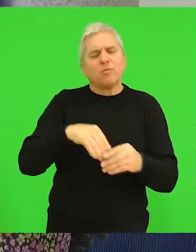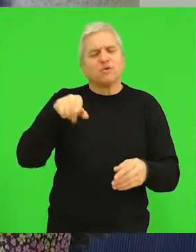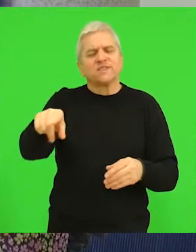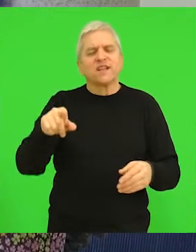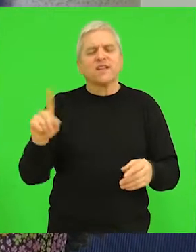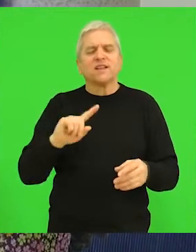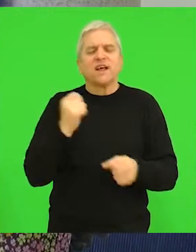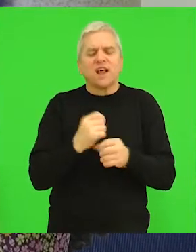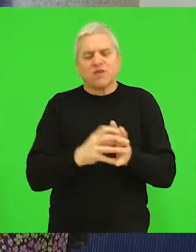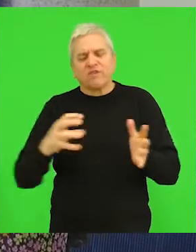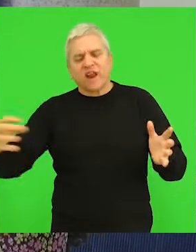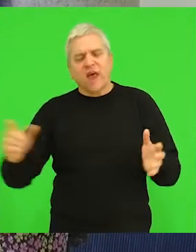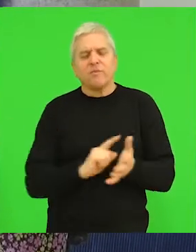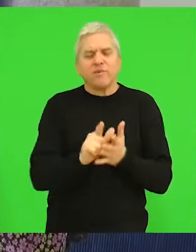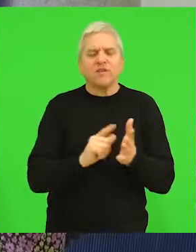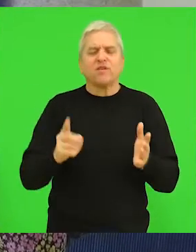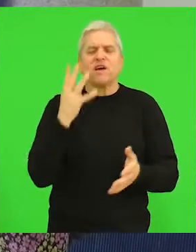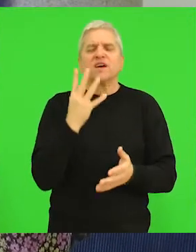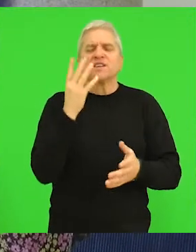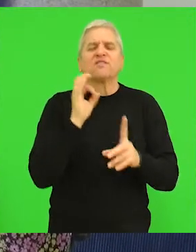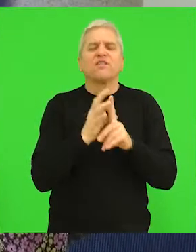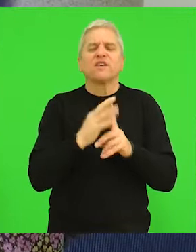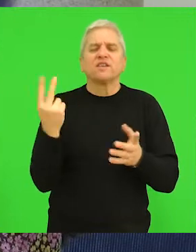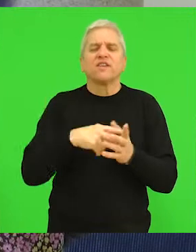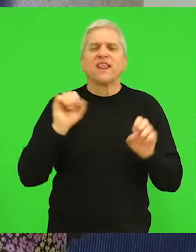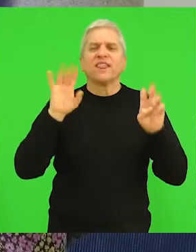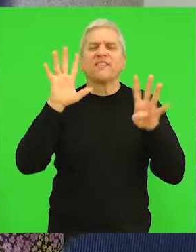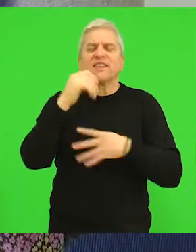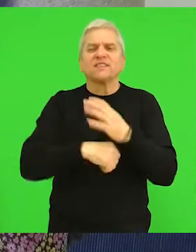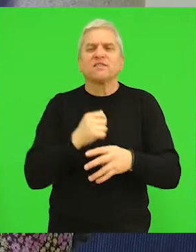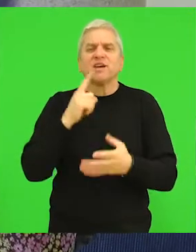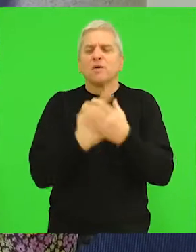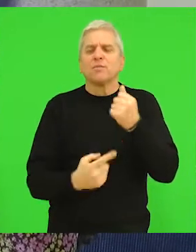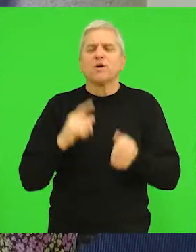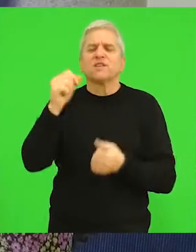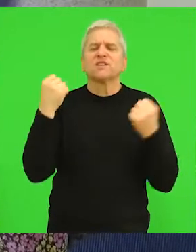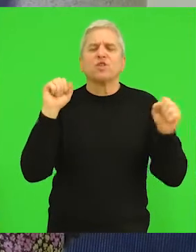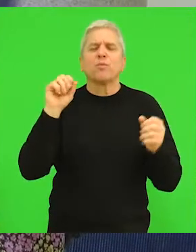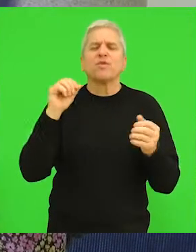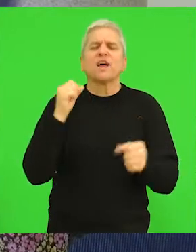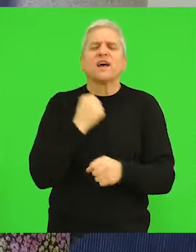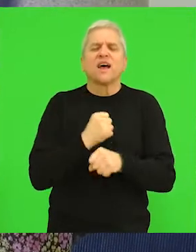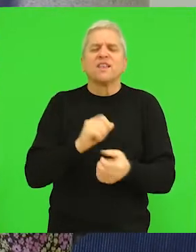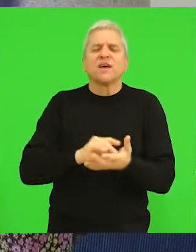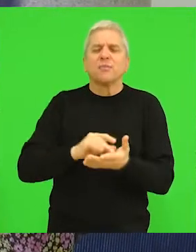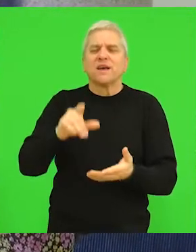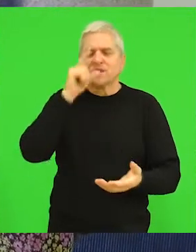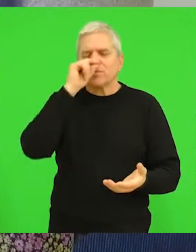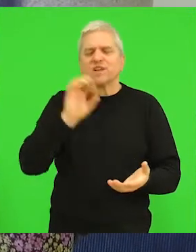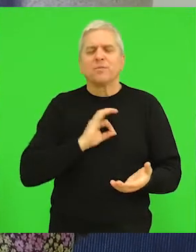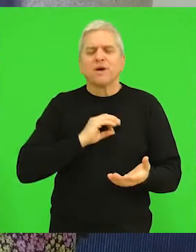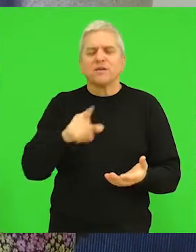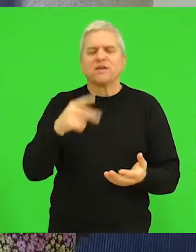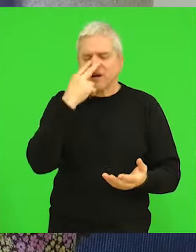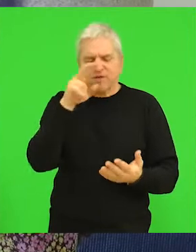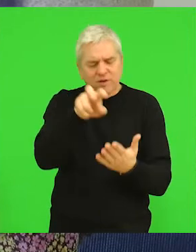zaposleni na neodređene radne vreme. 4.2.2019. godine je obavljena posljednja lista slobodnih radnih mesta na teritoriju opštine